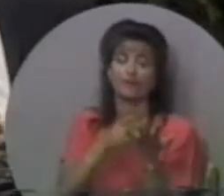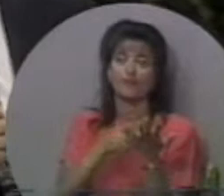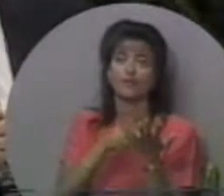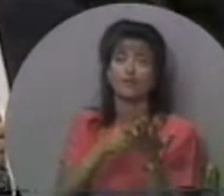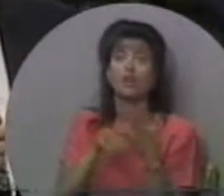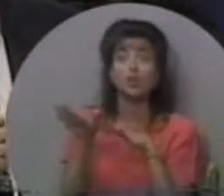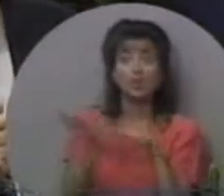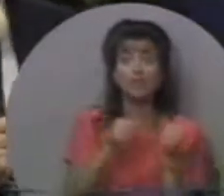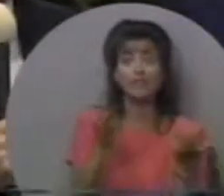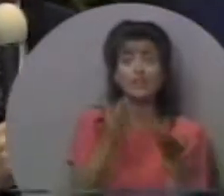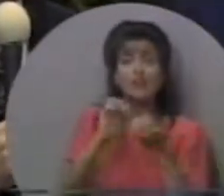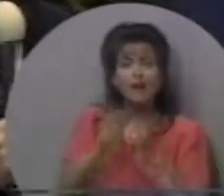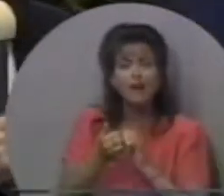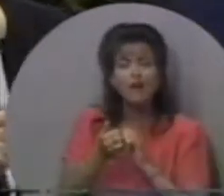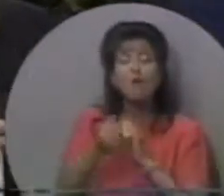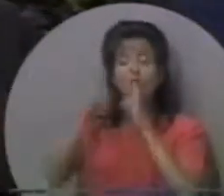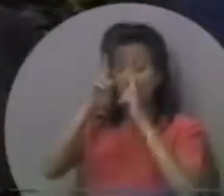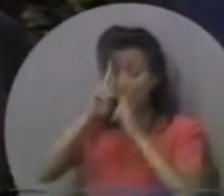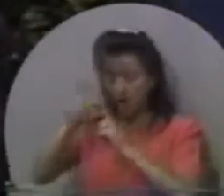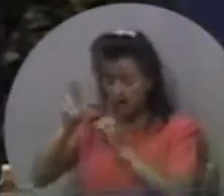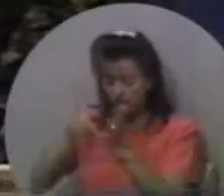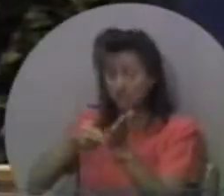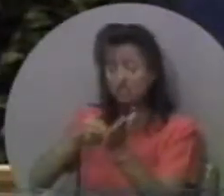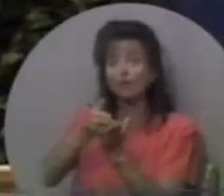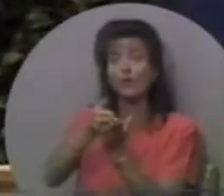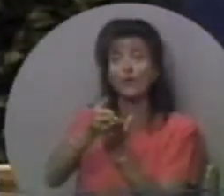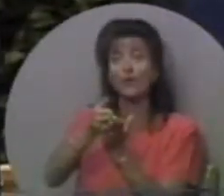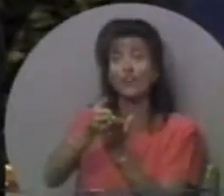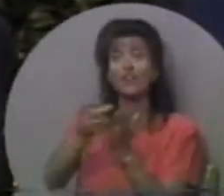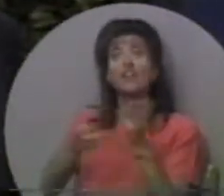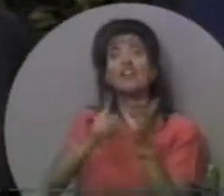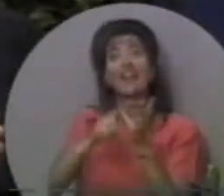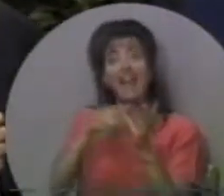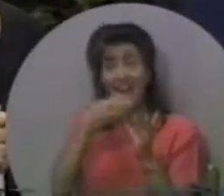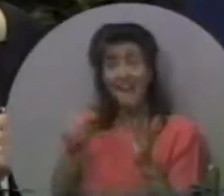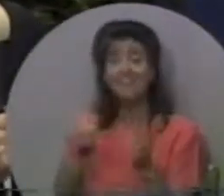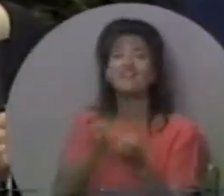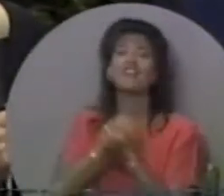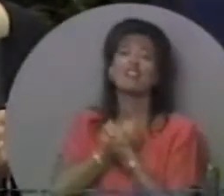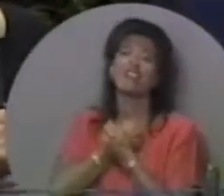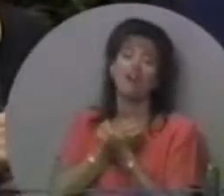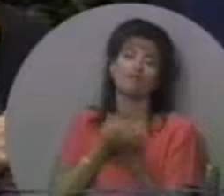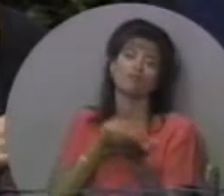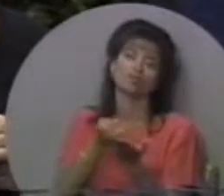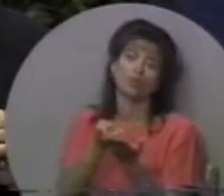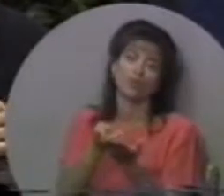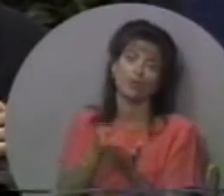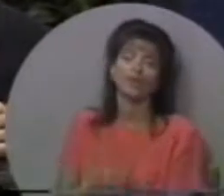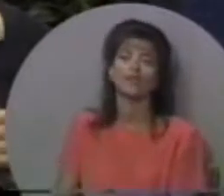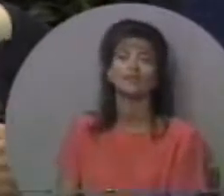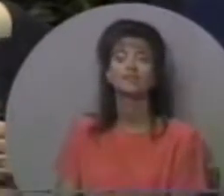Живіть шануючі правдою. І тоді і потім, люблячи правду.